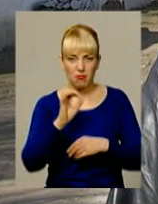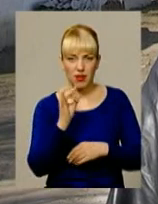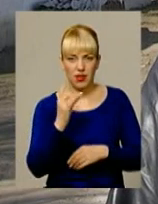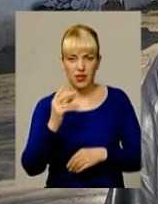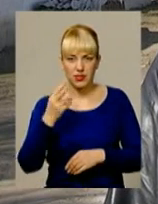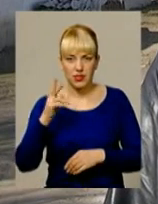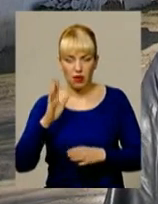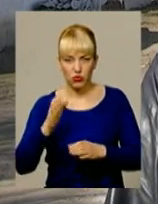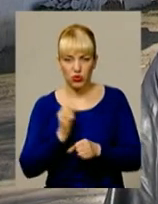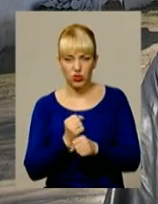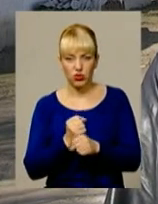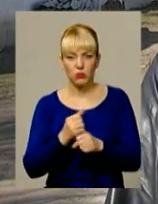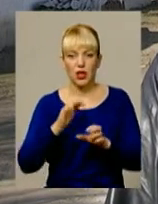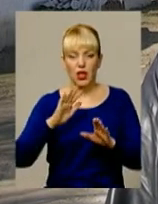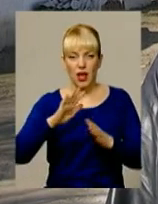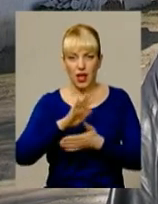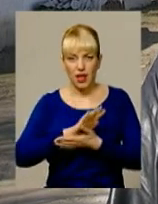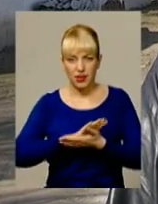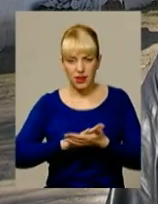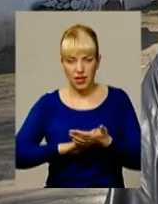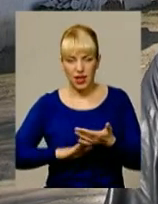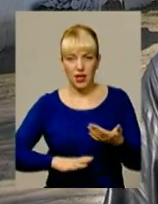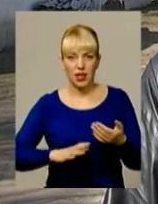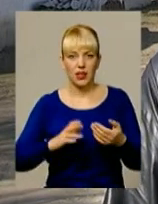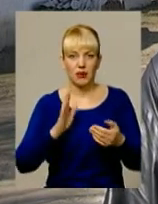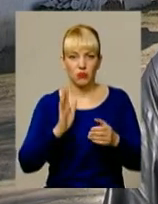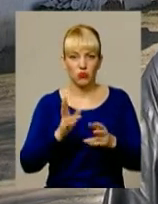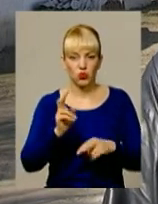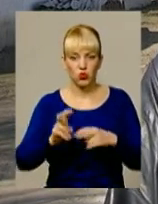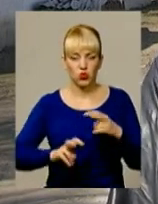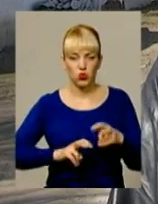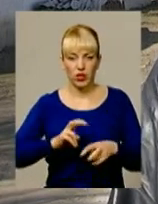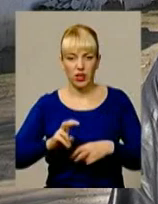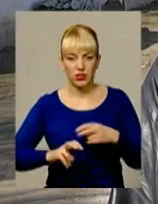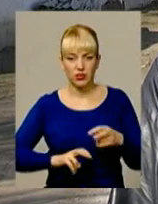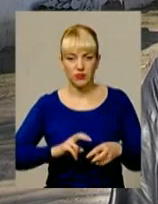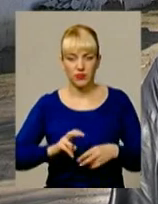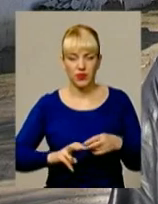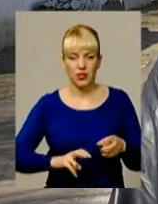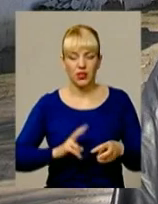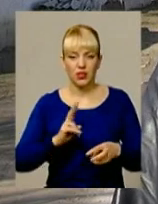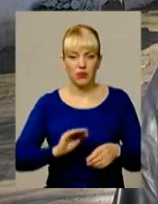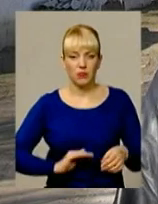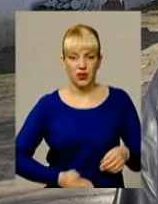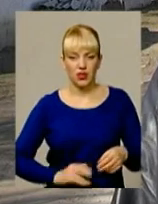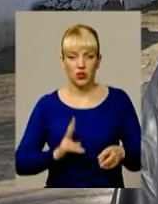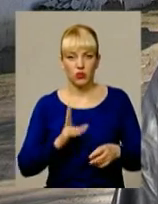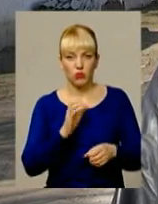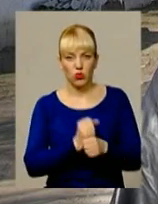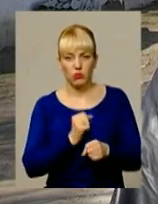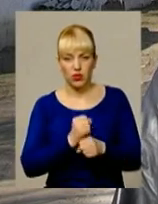Далі проплачуємо за проєкт і шукаємо цих підрядників, щоб робили